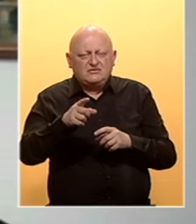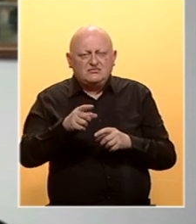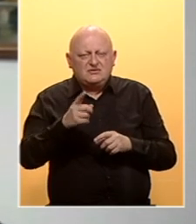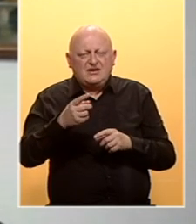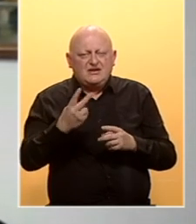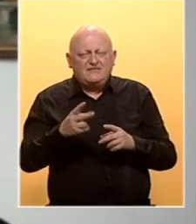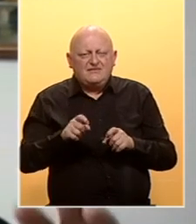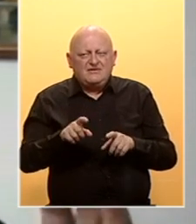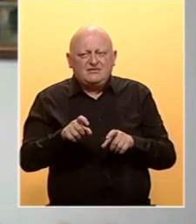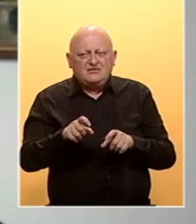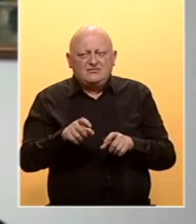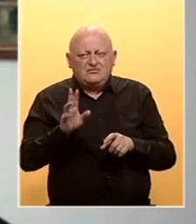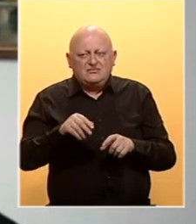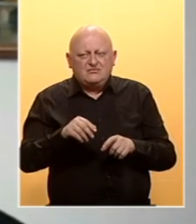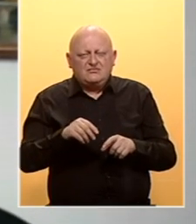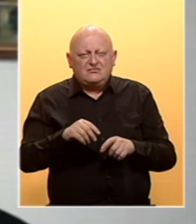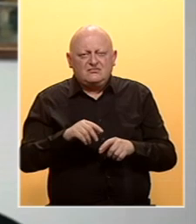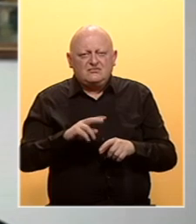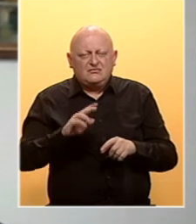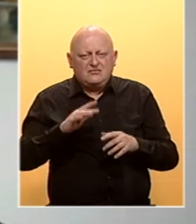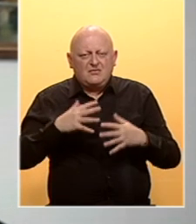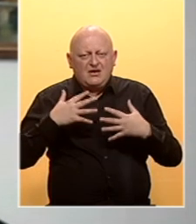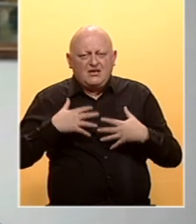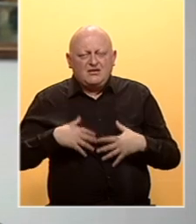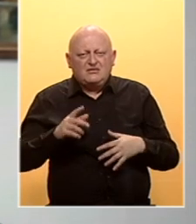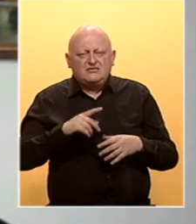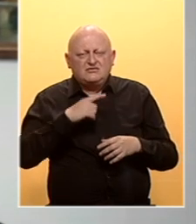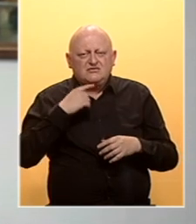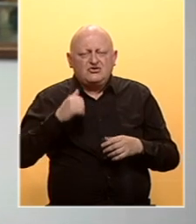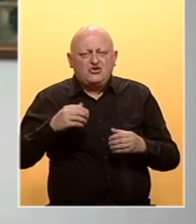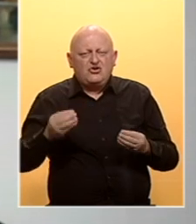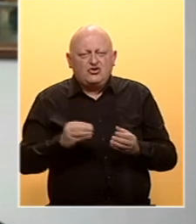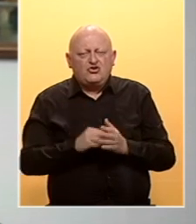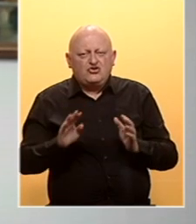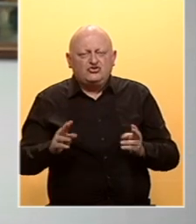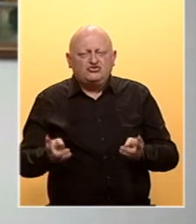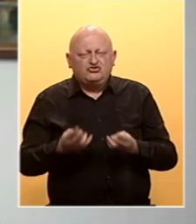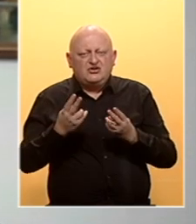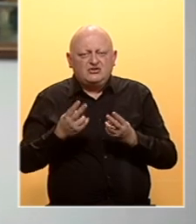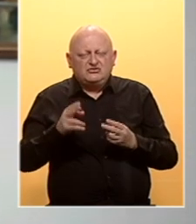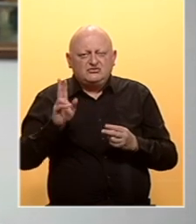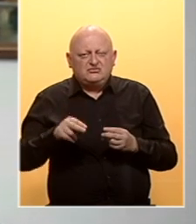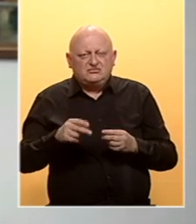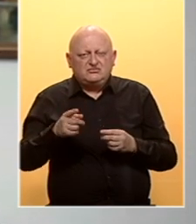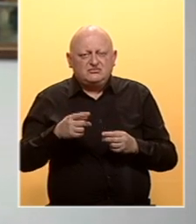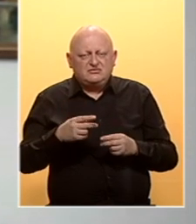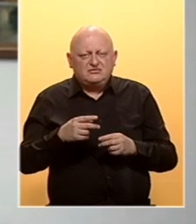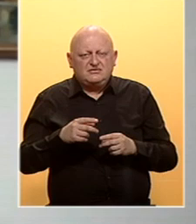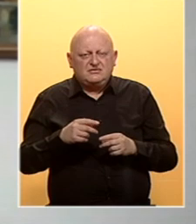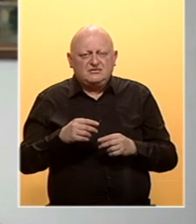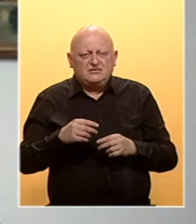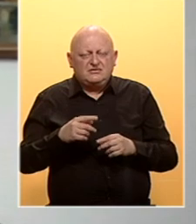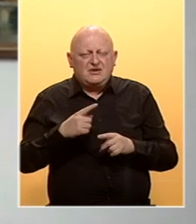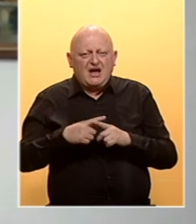taj virus tad, pošto ima nedovodno antitijela, nisu puno prisutni, još lakše ulazi u čelije. Imamo takozvani disease